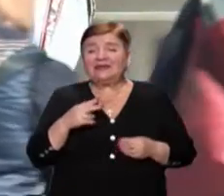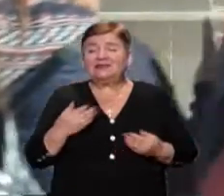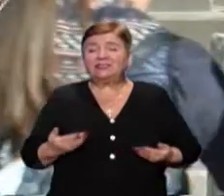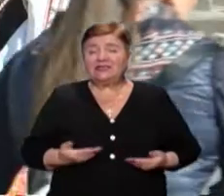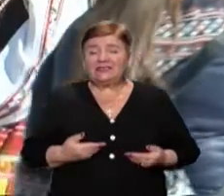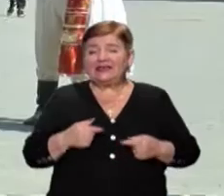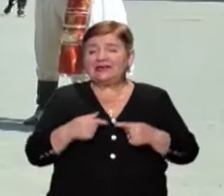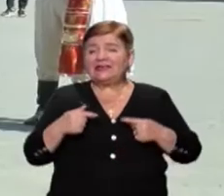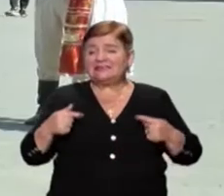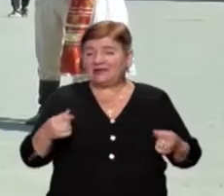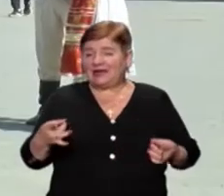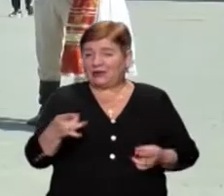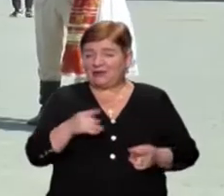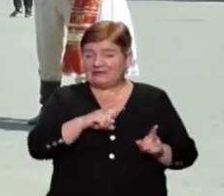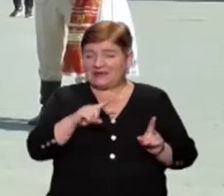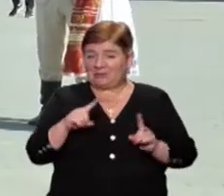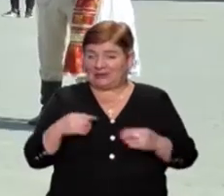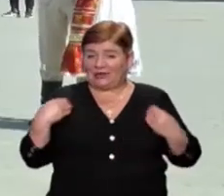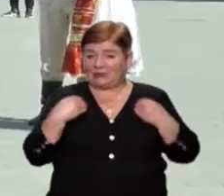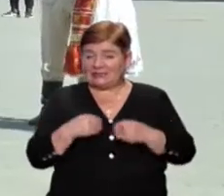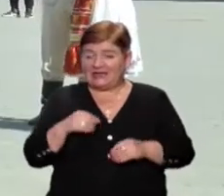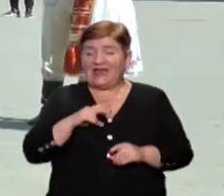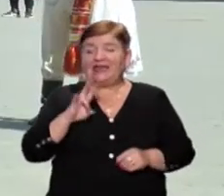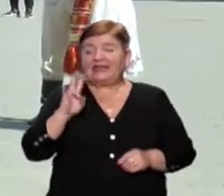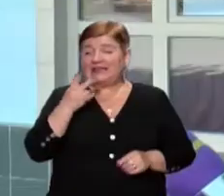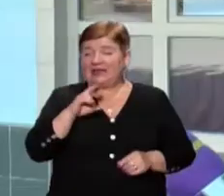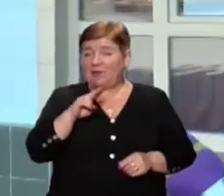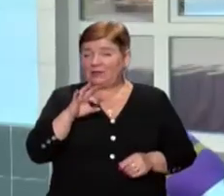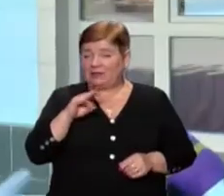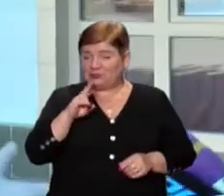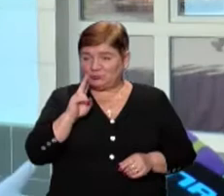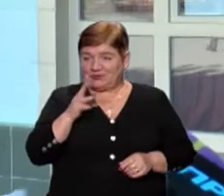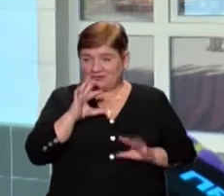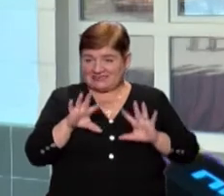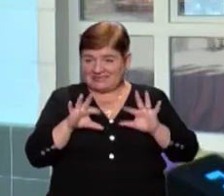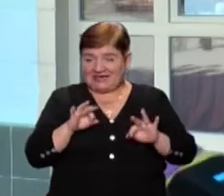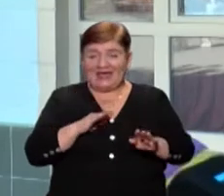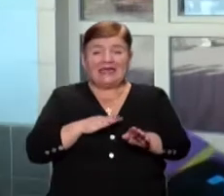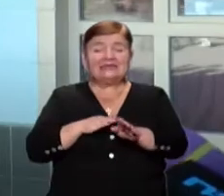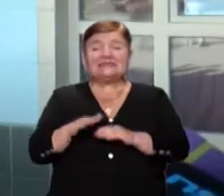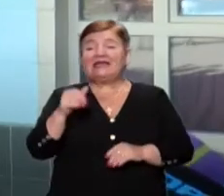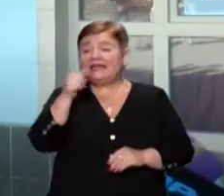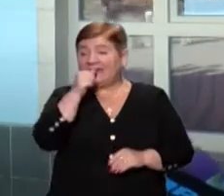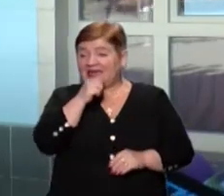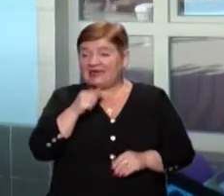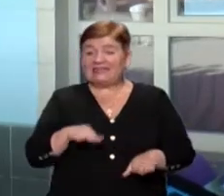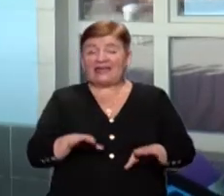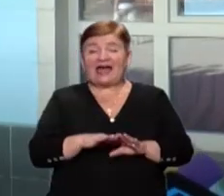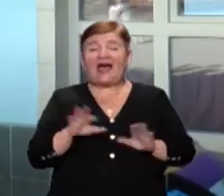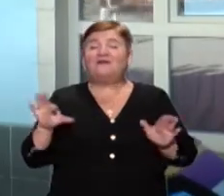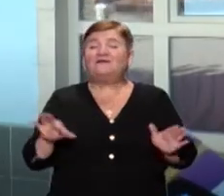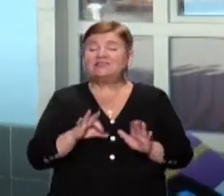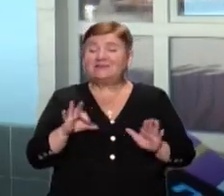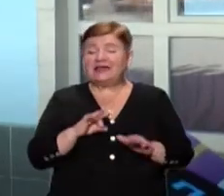різних районів Закарпаття, розповіла художня керівниця хору Наталія Петій-Потопчук. Цілий рік в дають вишиванки, тому що вишиванка – це наше